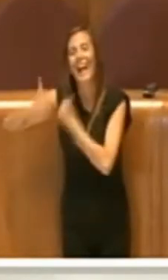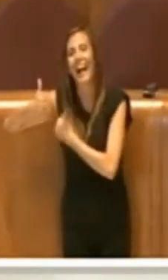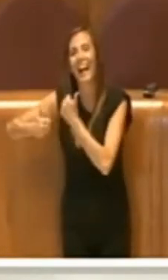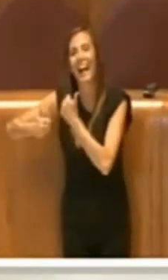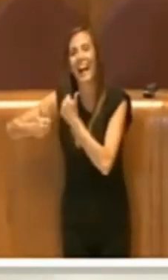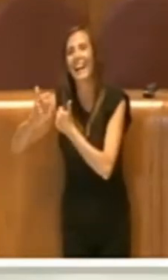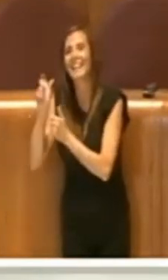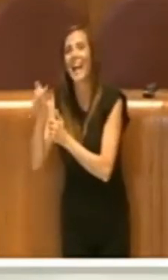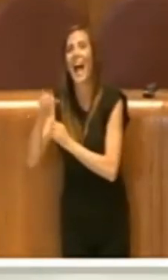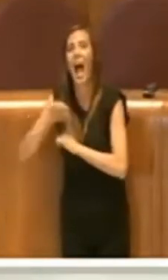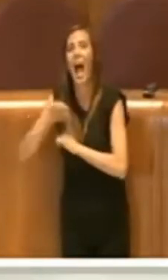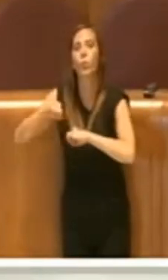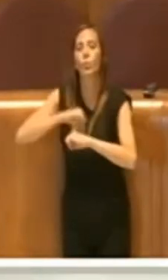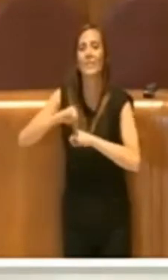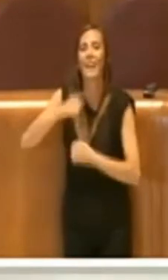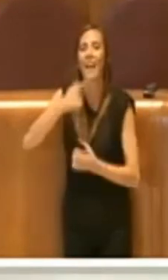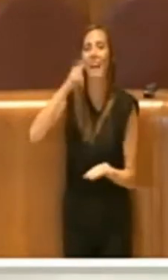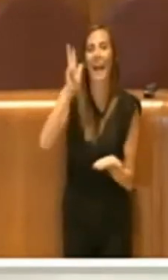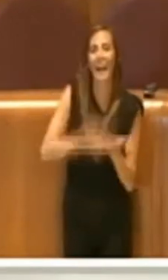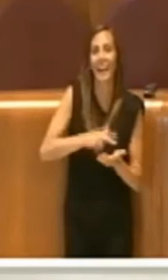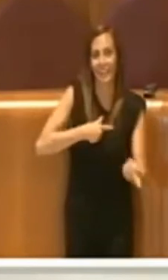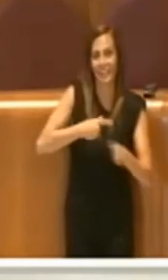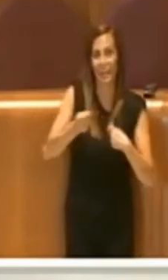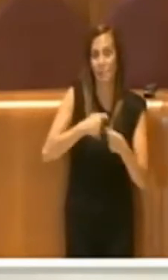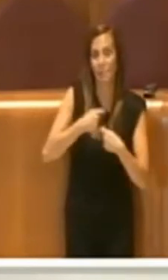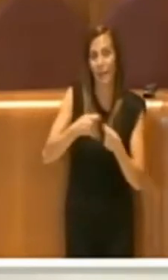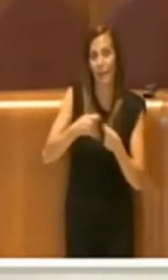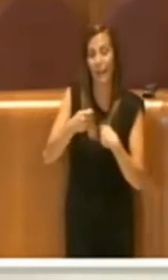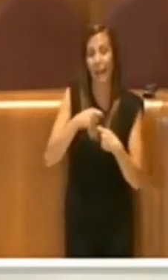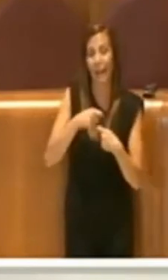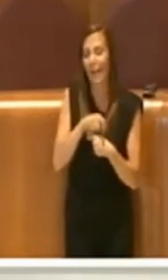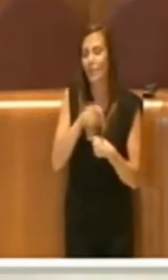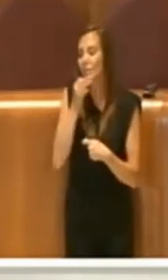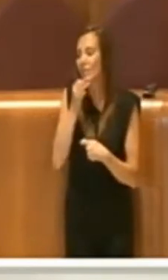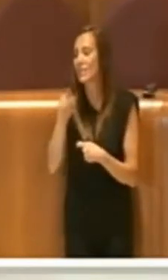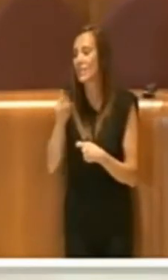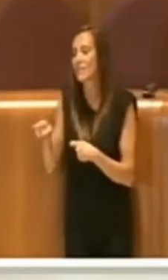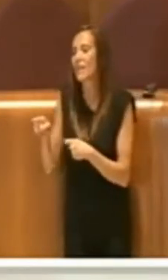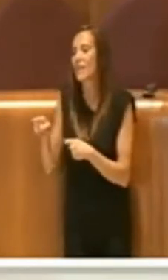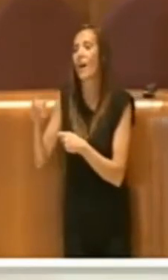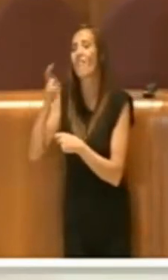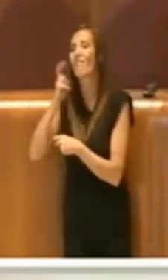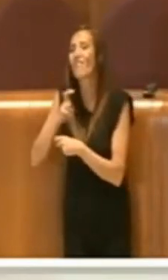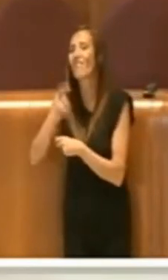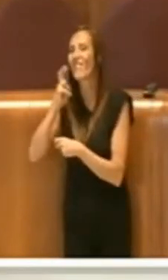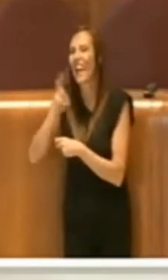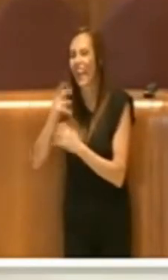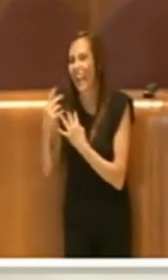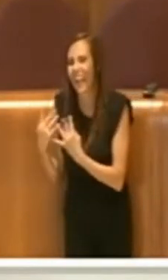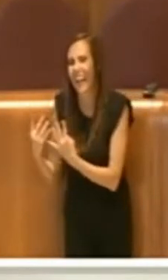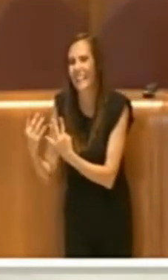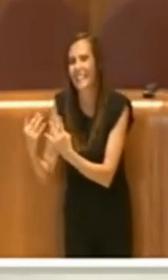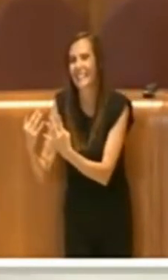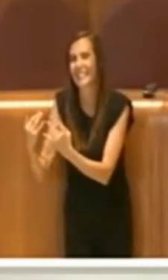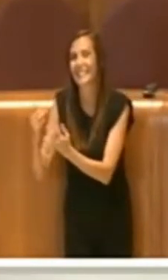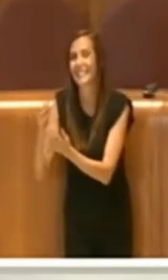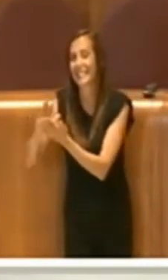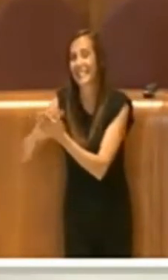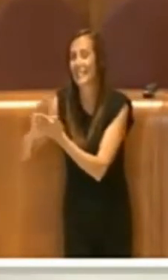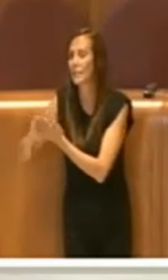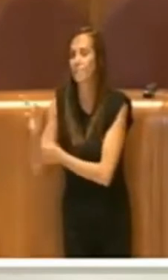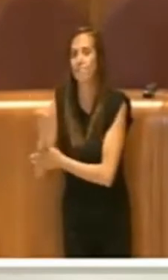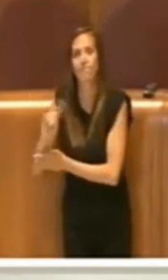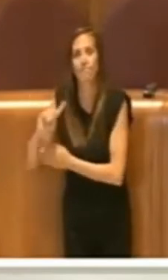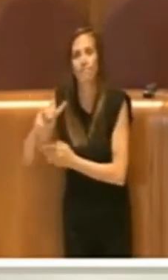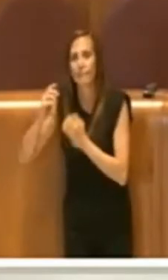stato detto dall'autorità garante del mercato che questo tutto il comparto del verde non poteva essere